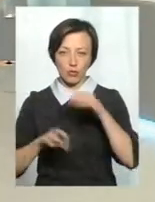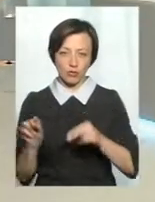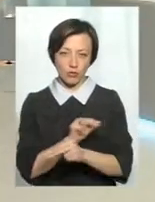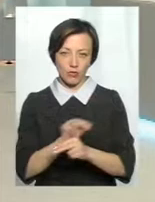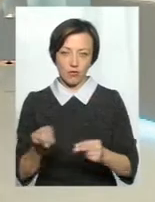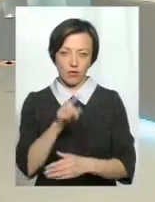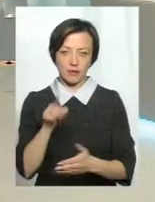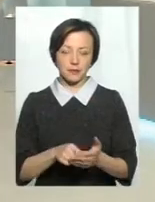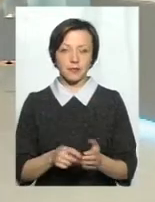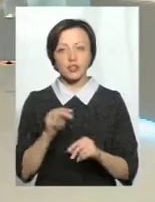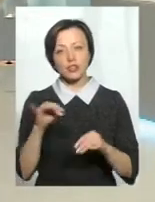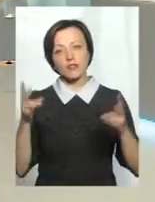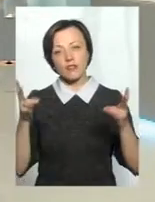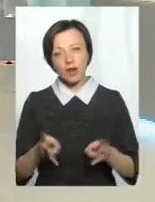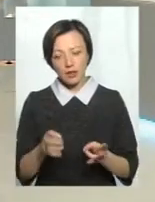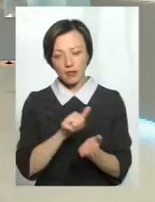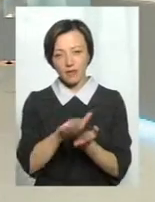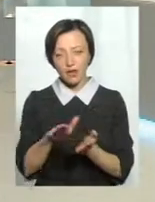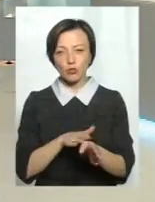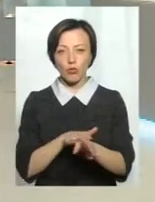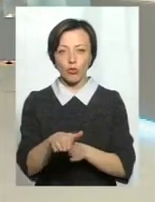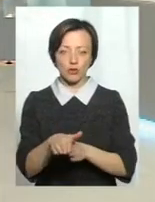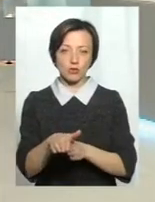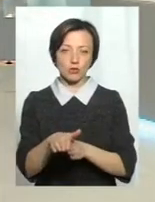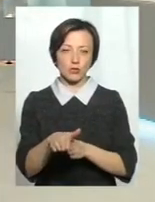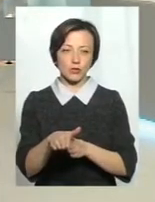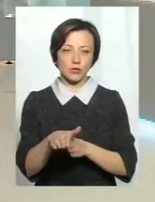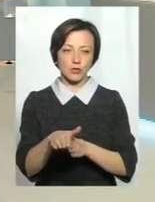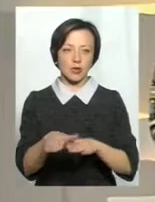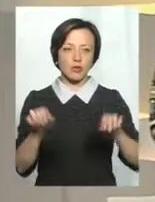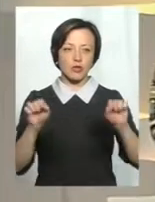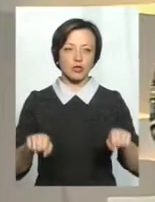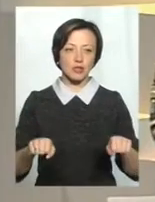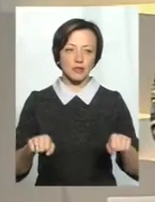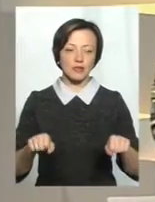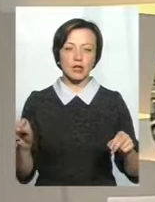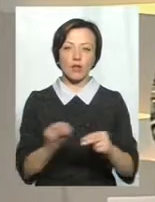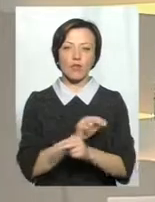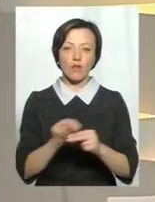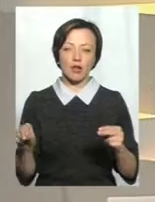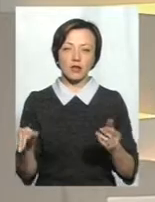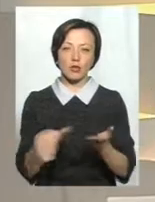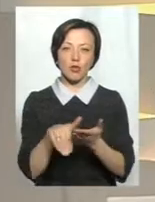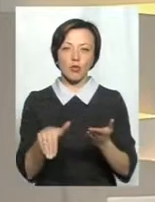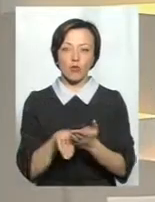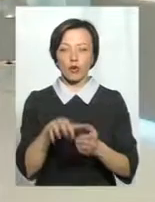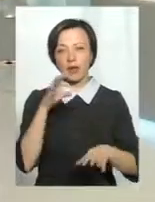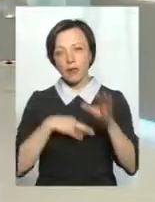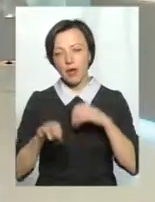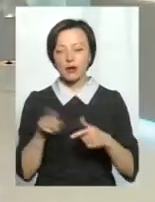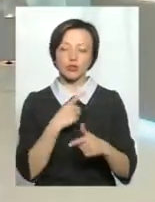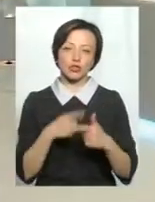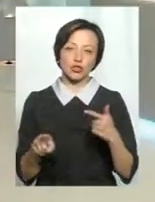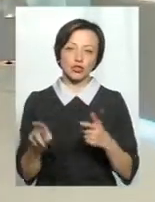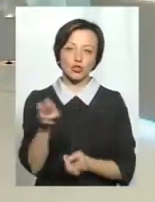лікуванні? Чи варто відкидати повністю можливість лікуватися за допомогою таблеток, чи